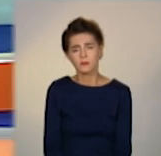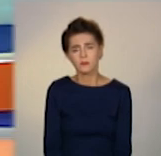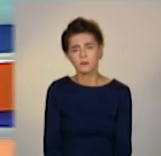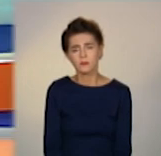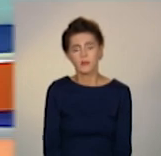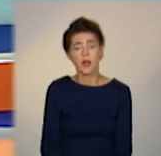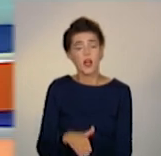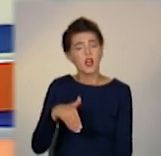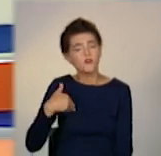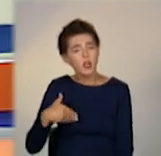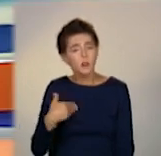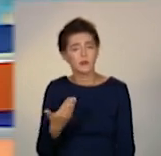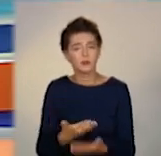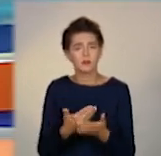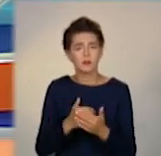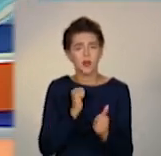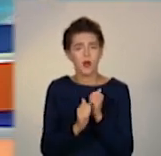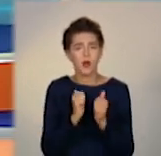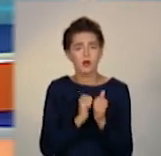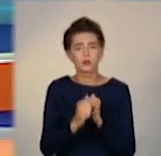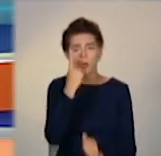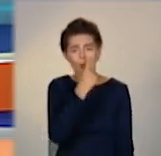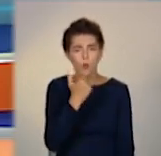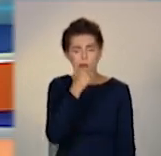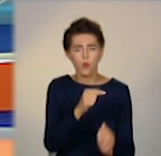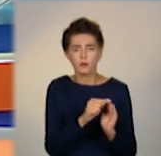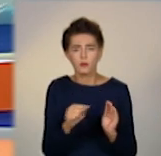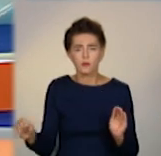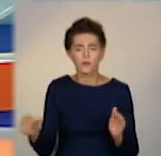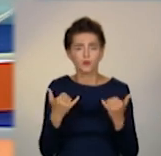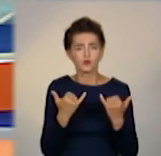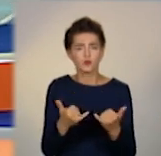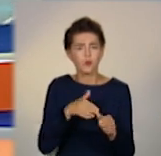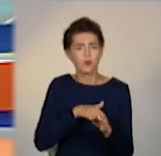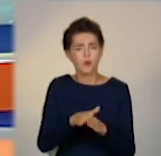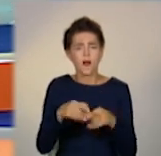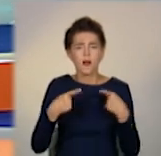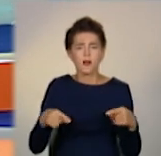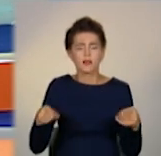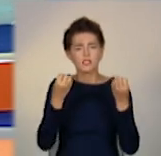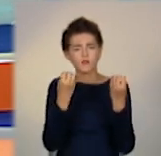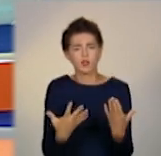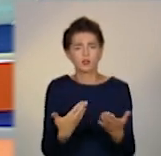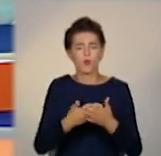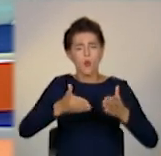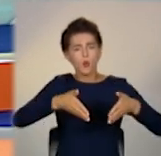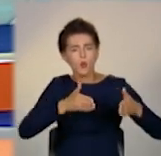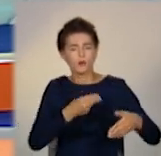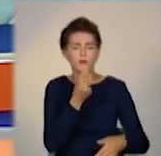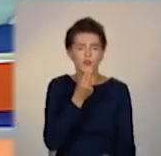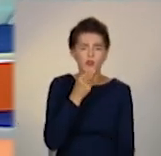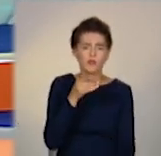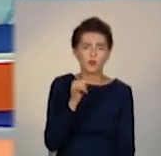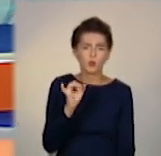Вітаміни цілий рік. На прилавках нині повно свіжої городини та фруктів. Все це можна